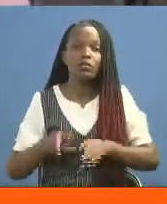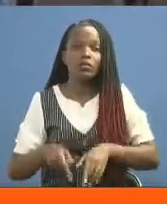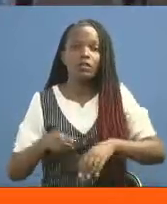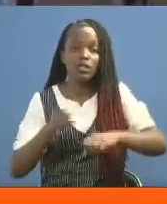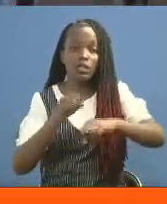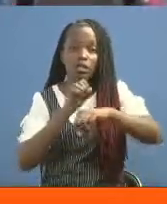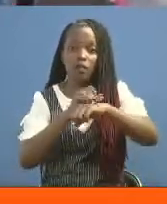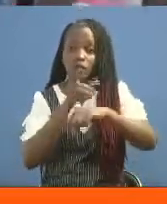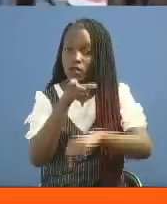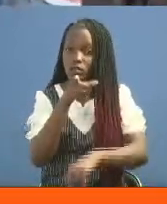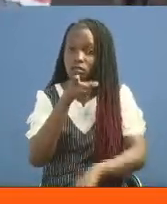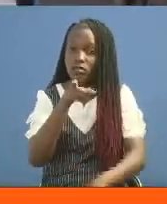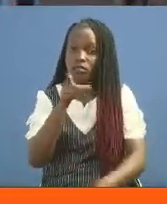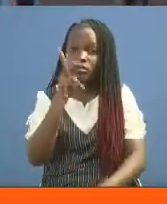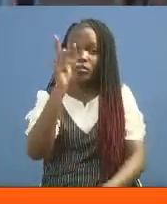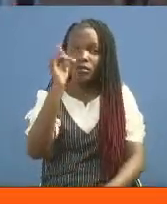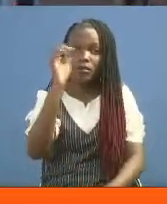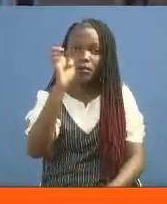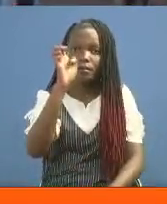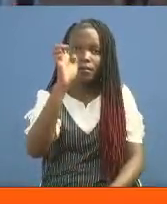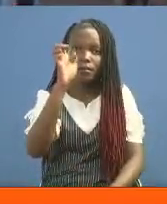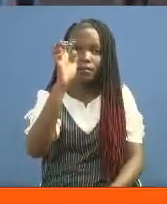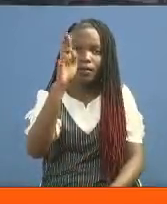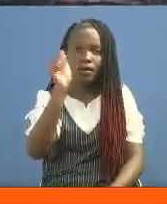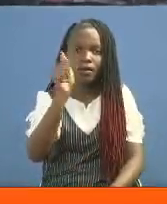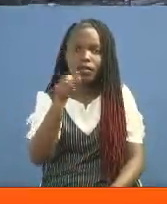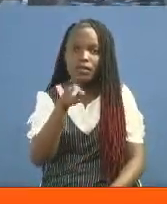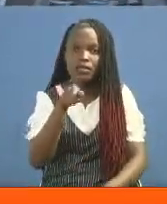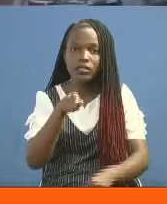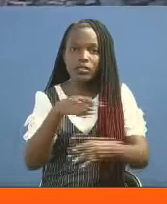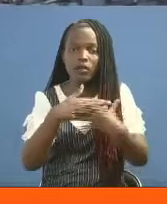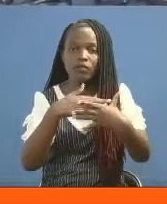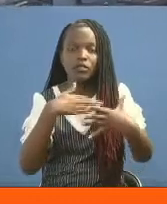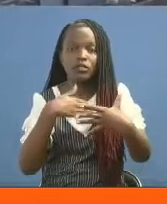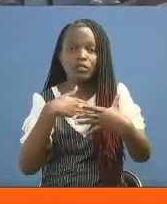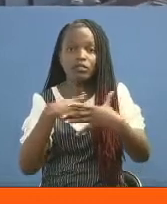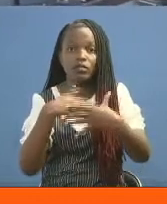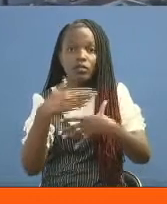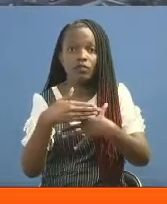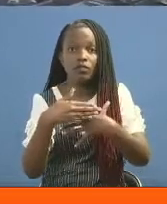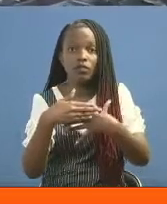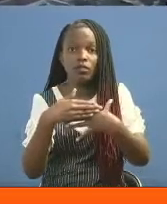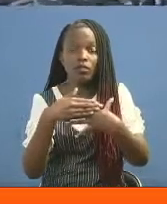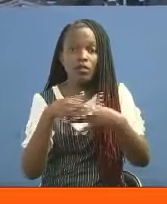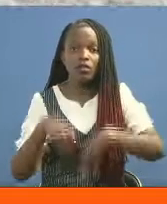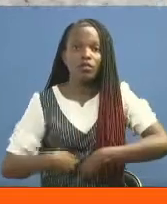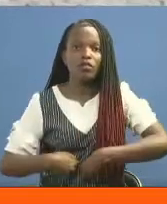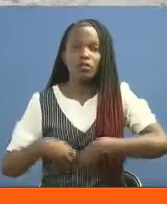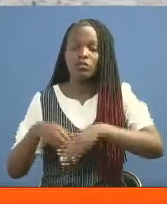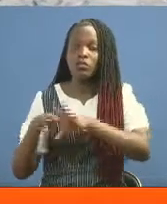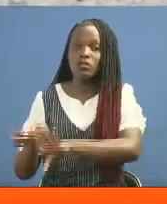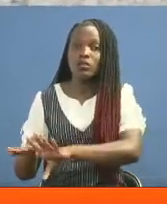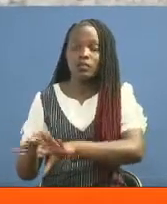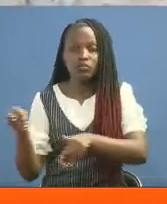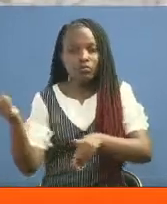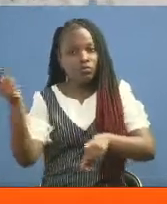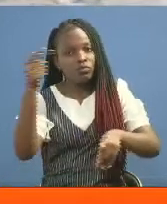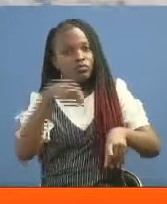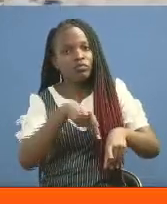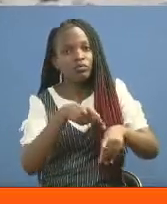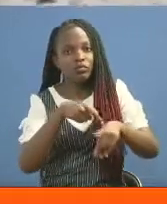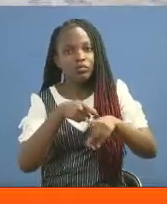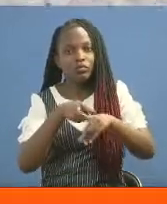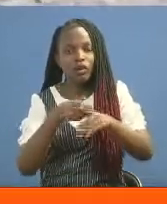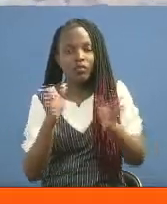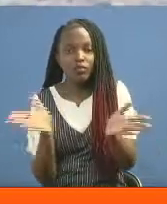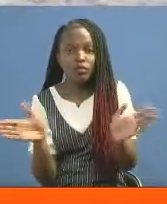mta huu wa kibera peke. Halihi ikitoka na na vijana wengi kutangamana hasa baade ya shule kufungwa kipindi